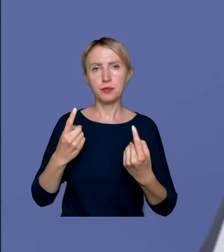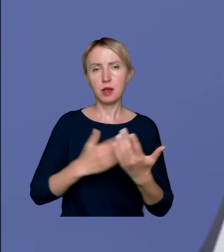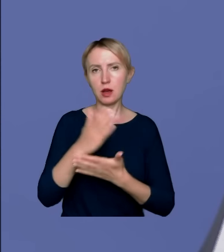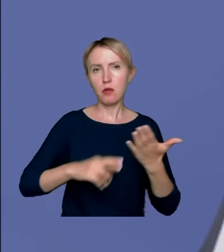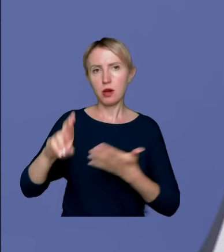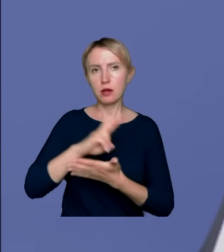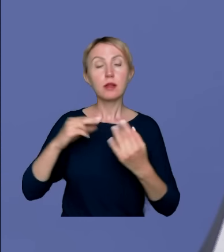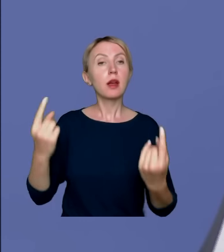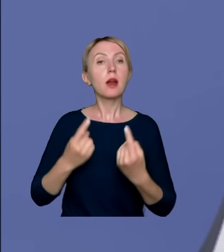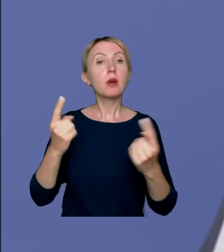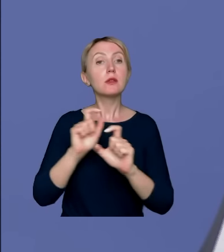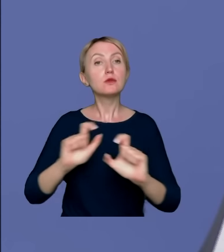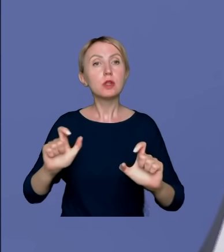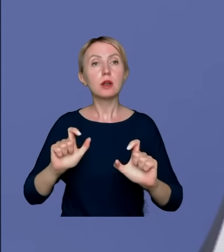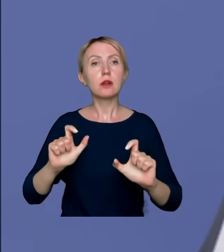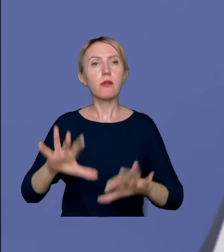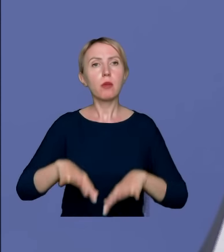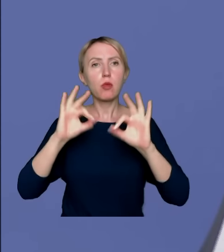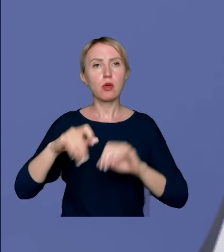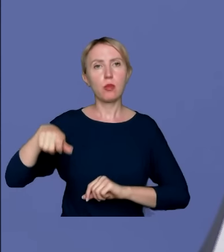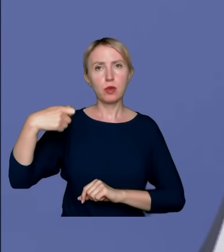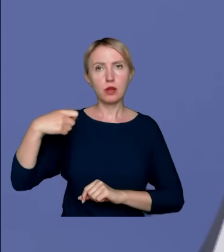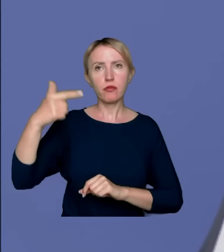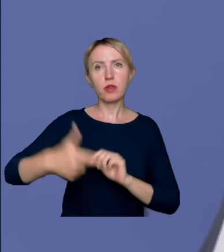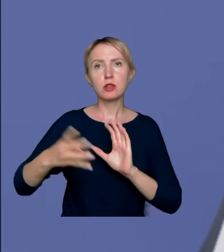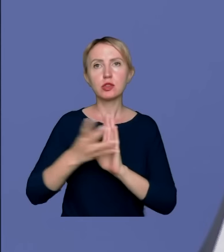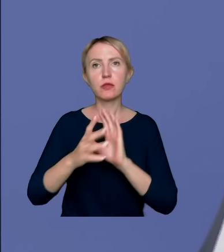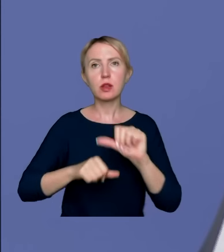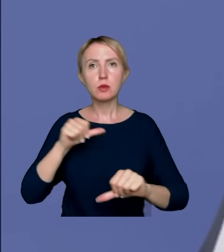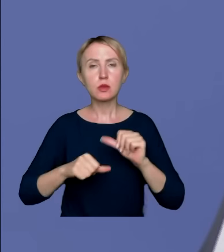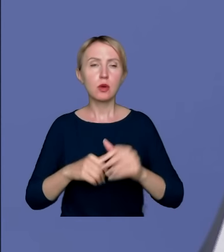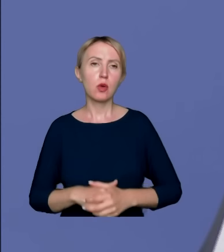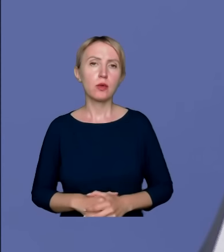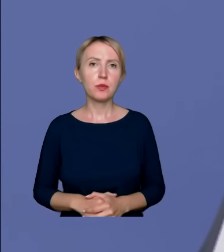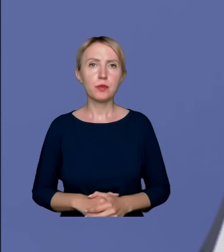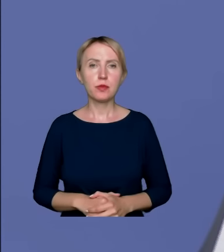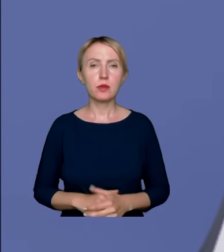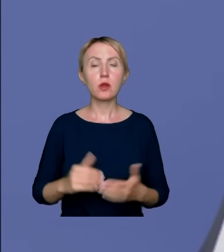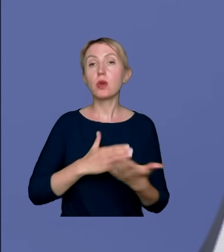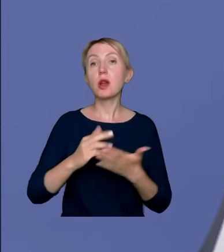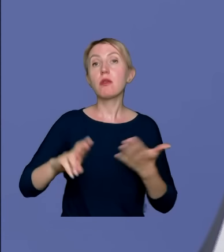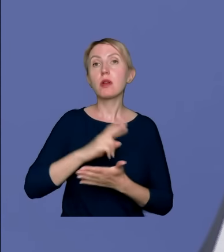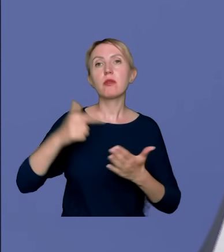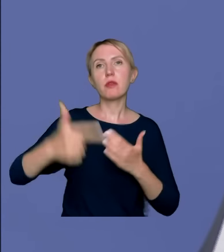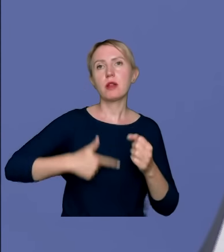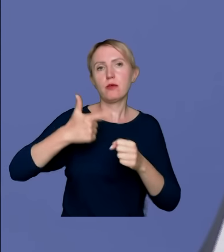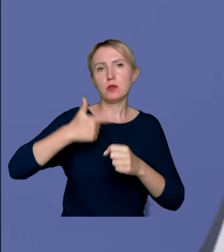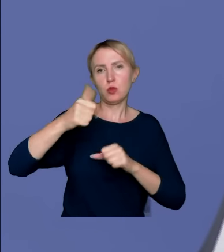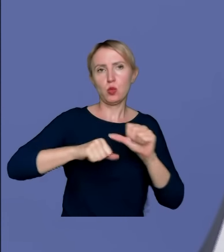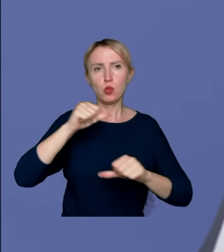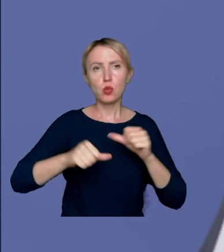podczas kampanii wyborczej prezydenckiej w 2019 roku. No ja jestem i ta Krajowa Rada od 2022 roku, od